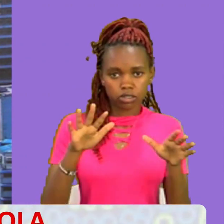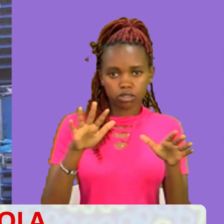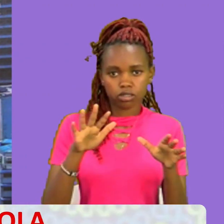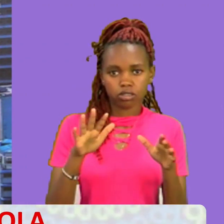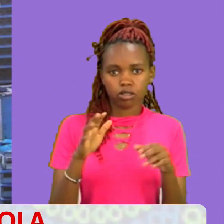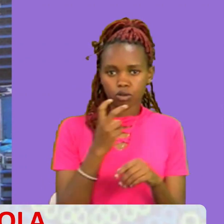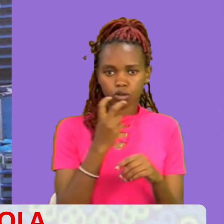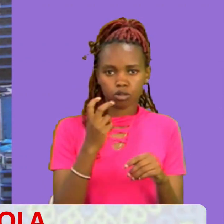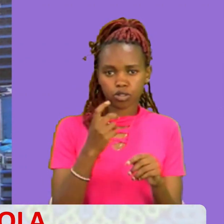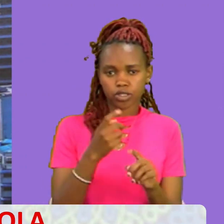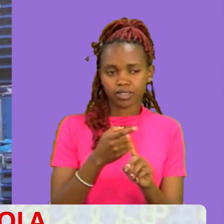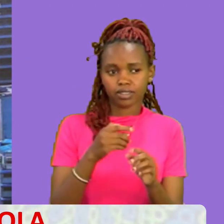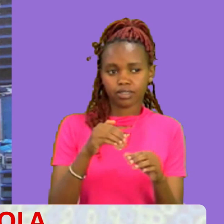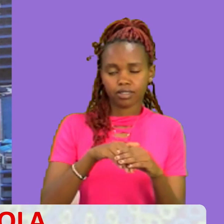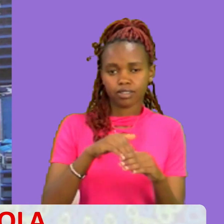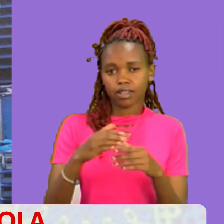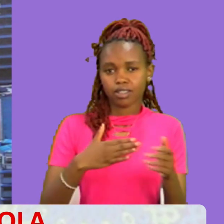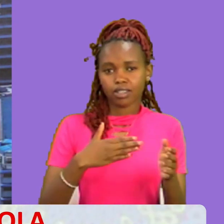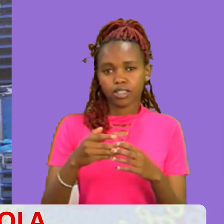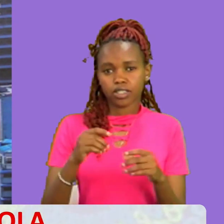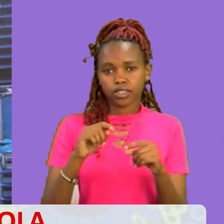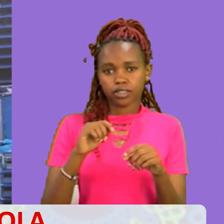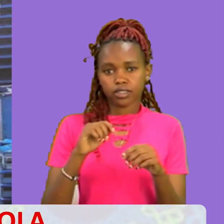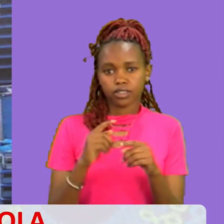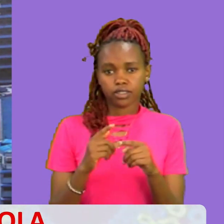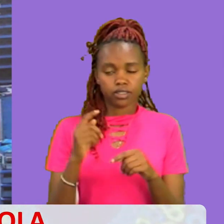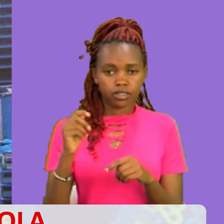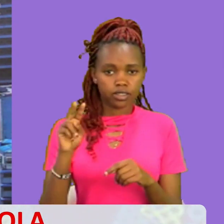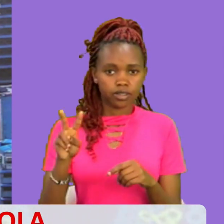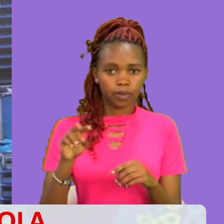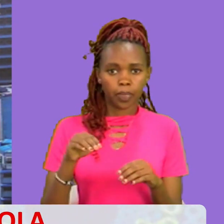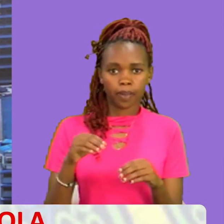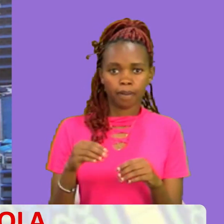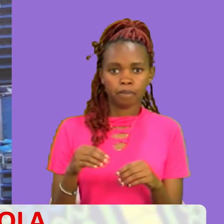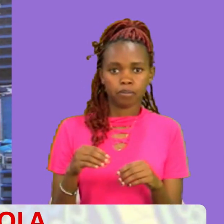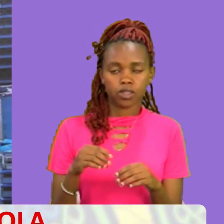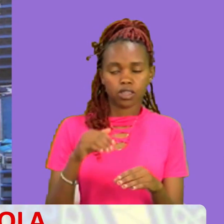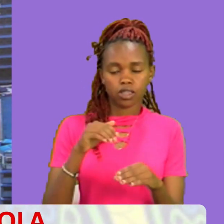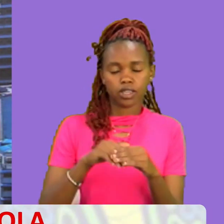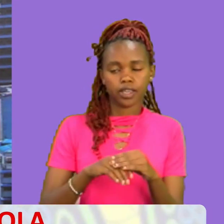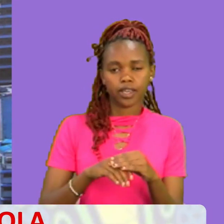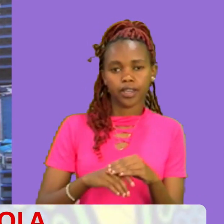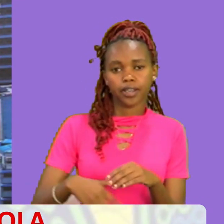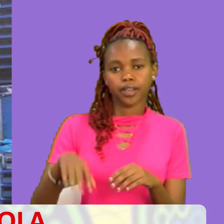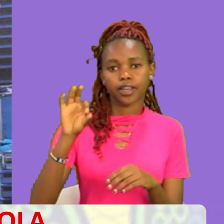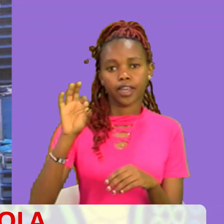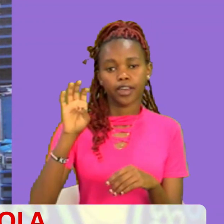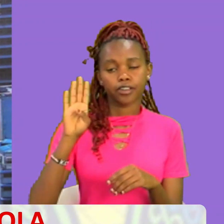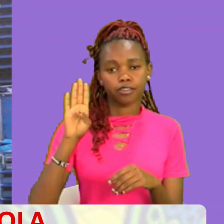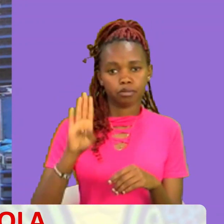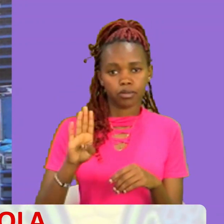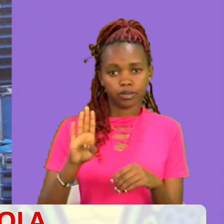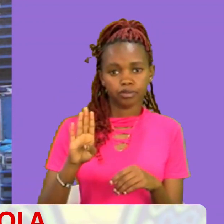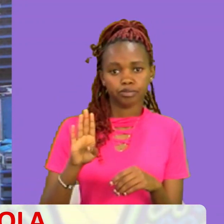Science TV Unaweza uka ingia Kwenye mitandao yetu ya kijami Pale Facebook Tuko Sile Media Utautupata hapo Una